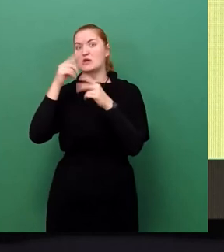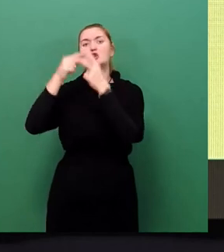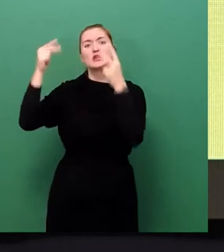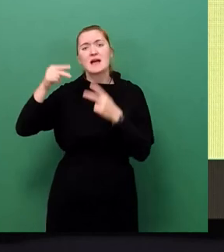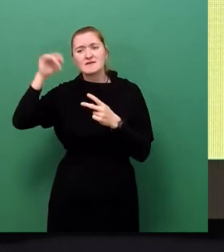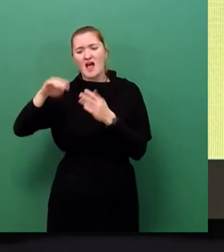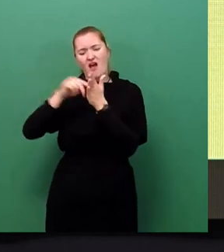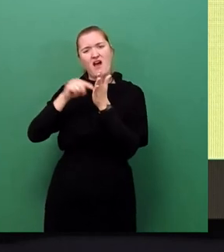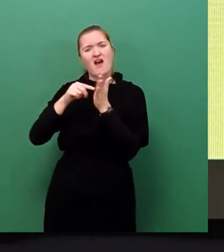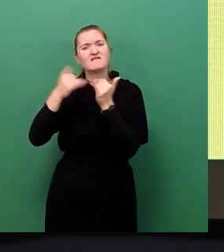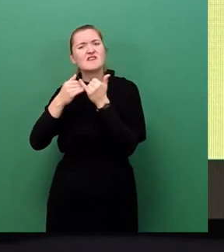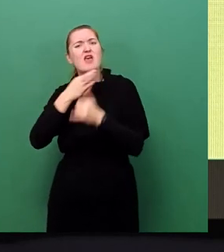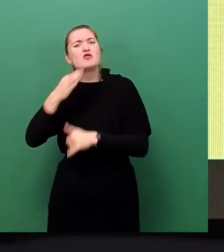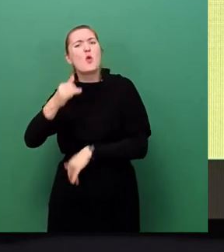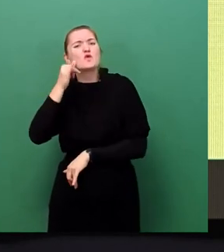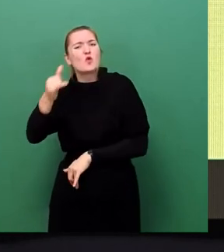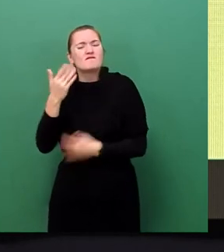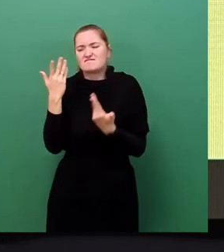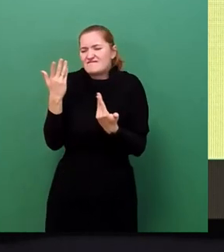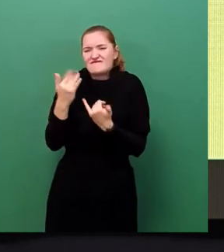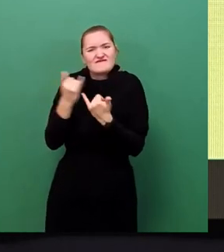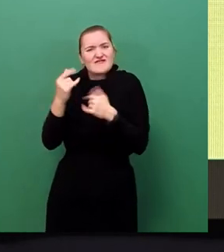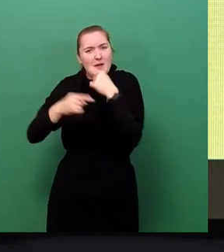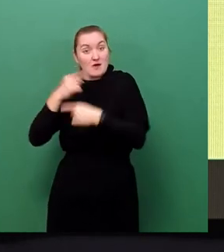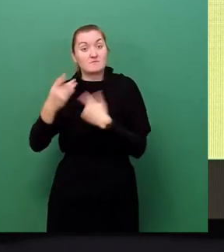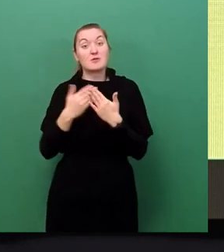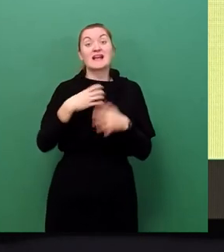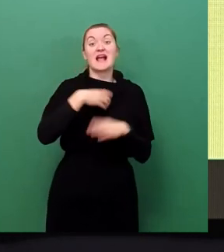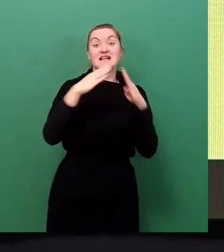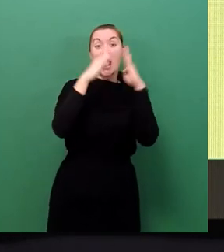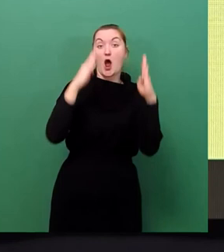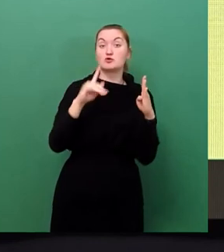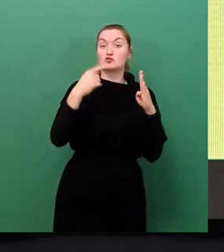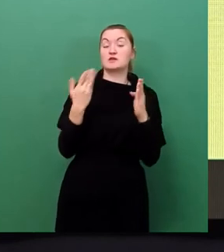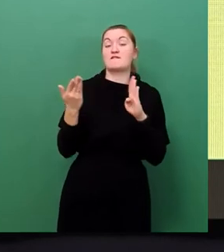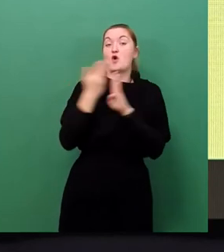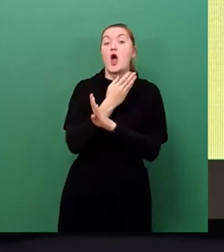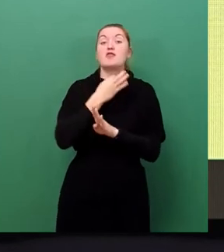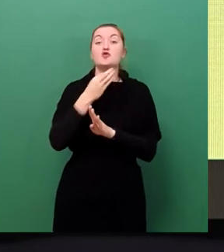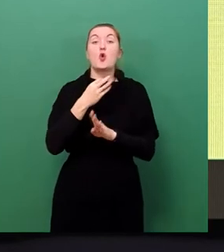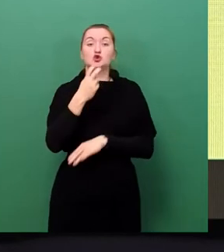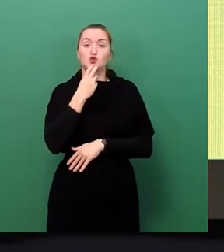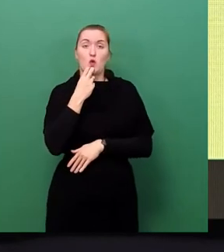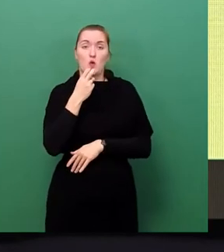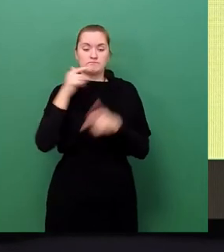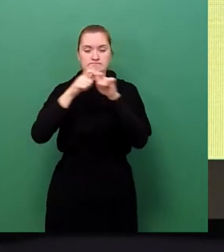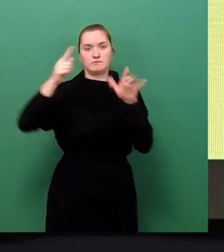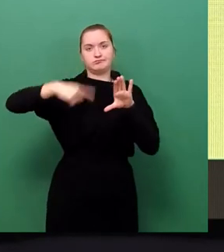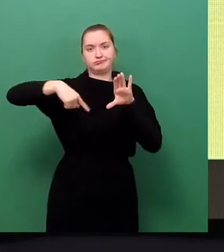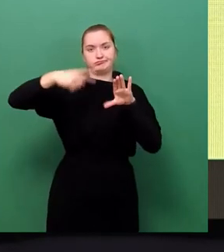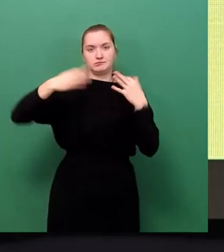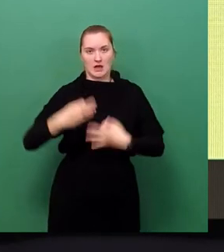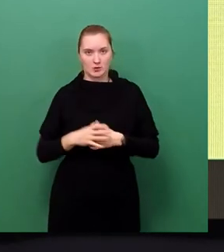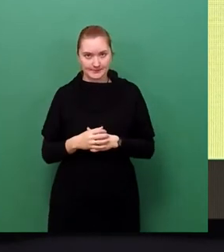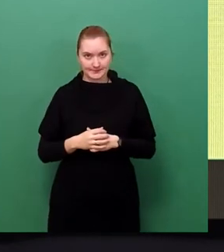Genauso ist das im medizinischen Bereich. Krankenhäuser sind per Gesetz zur Vorhaltung von Notstromanlagen verpflichtet, die auch funktionieren sollen. Es gibt aber